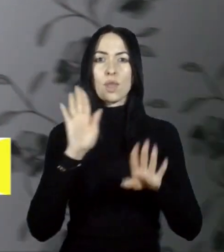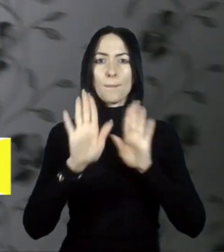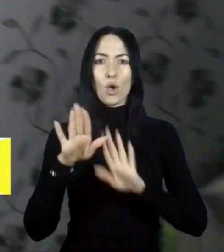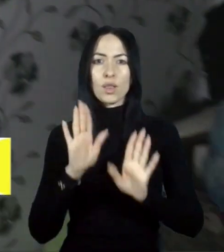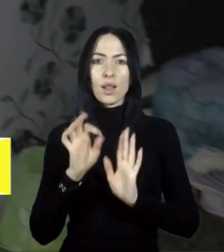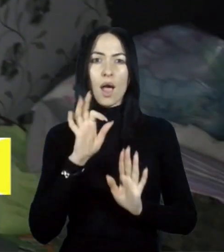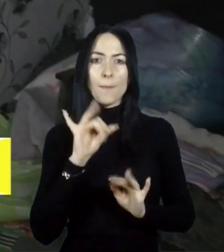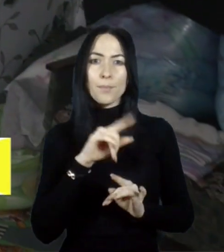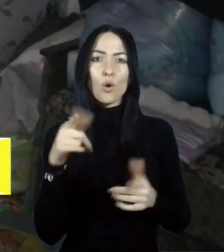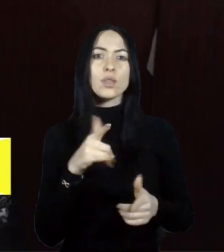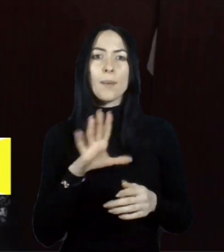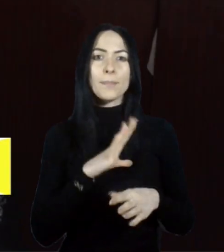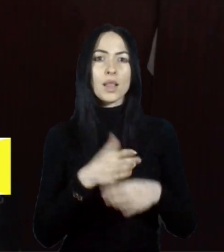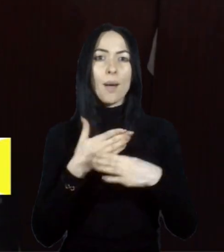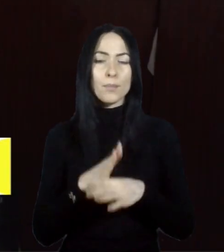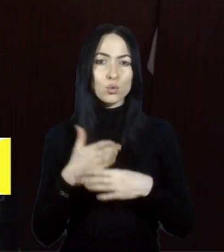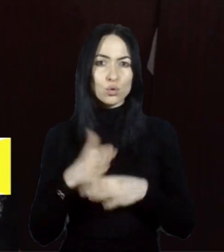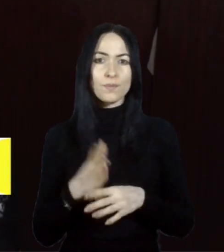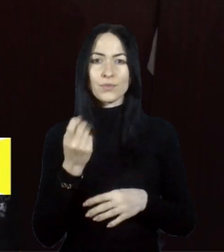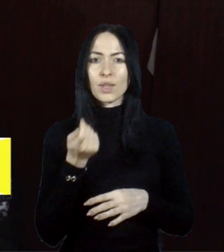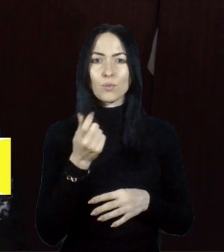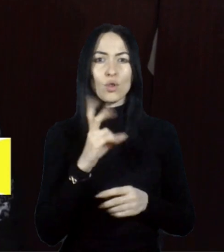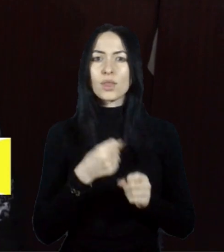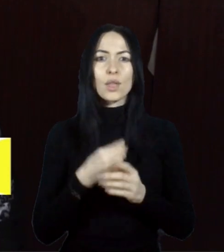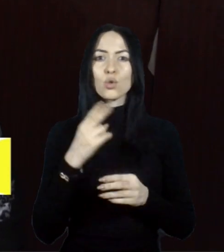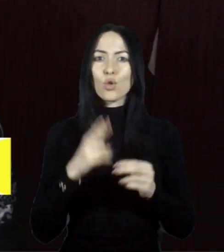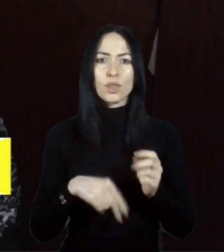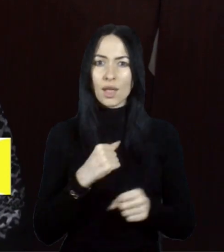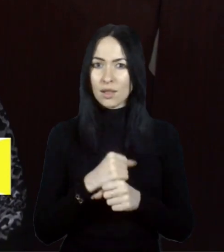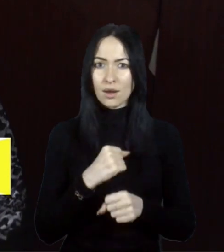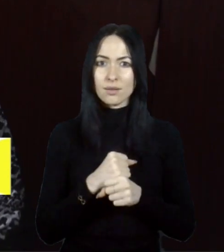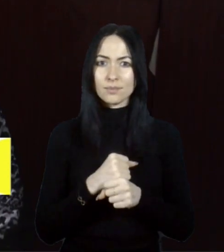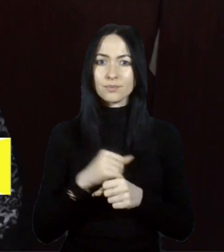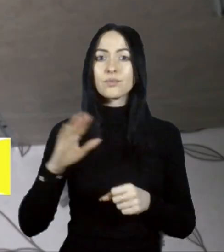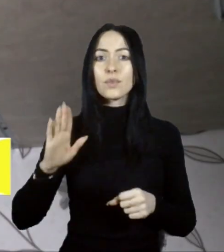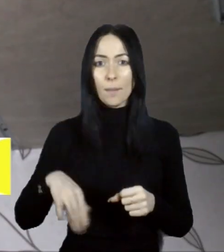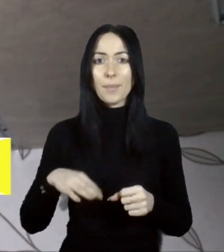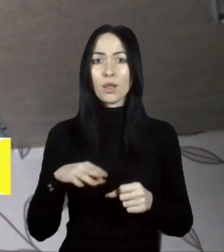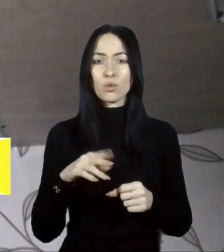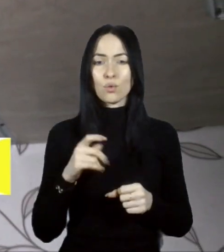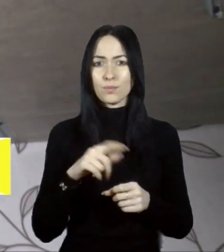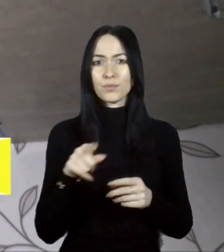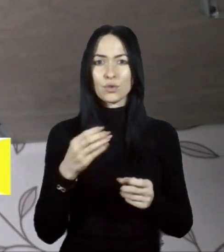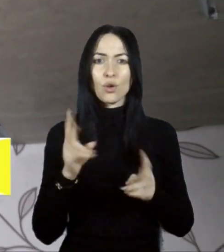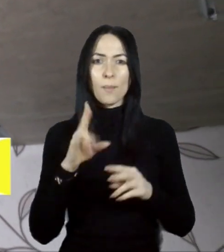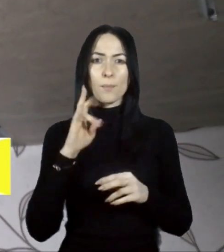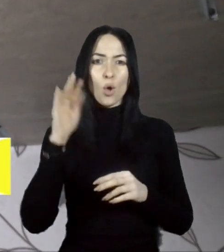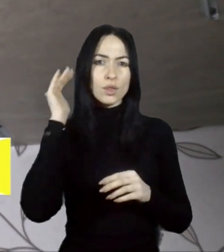були, вони обрушилися, ще немножко не доделали, потолки остались, плюс ще потолки.